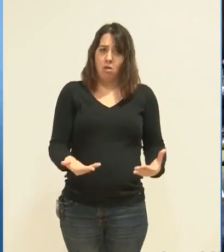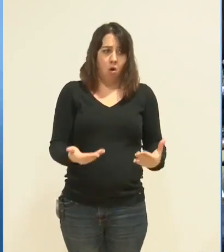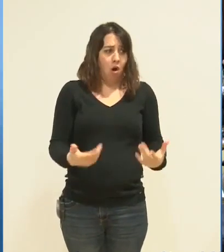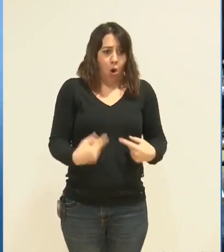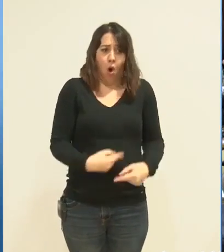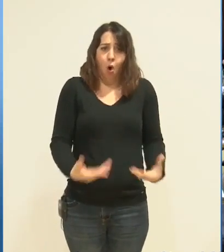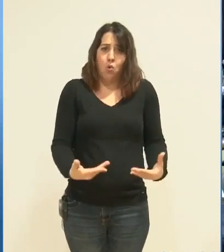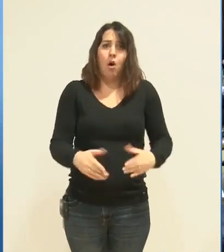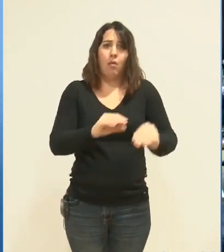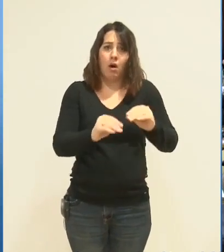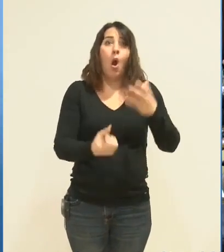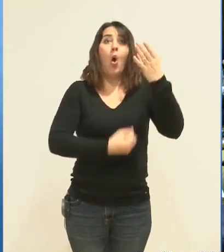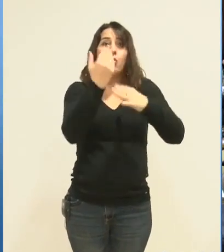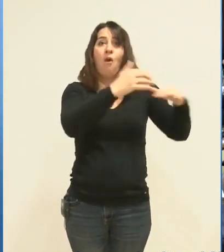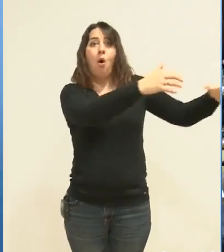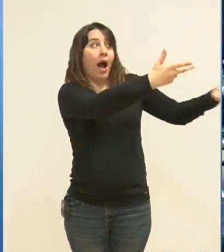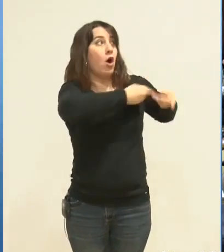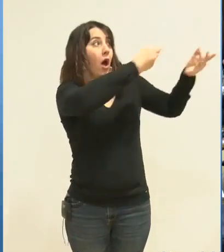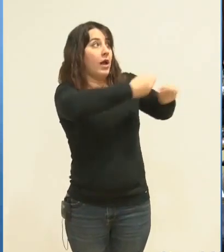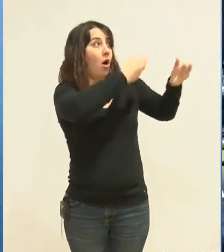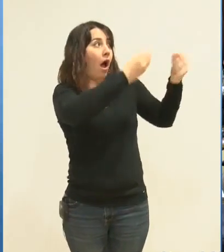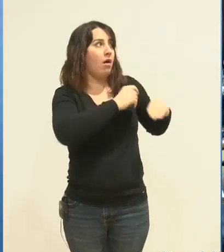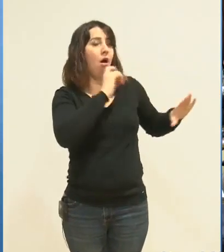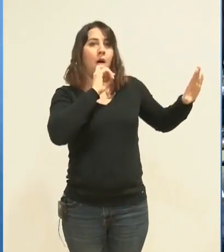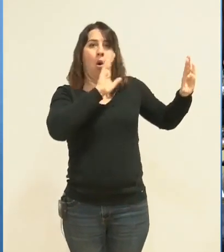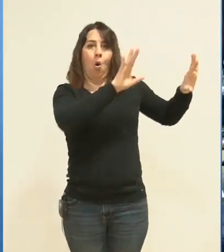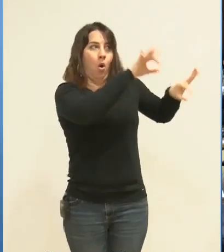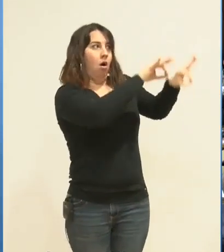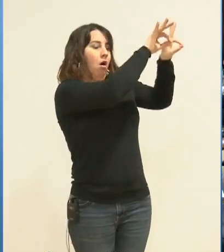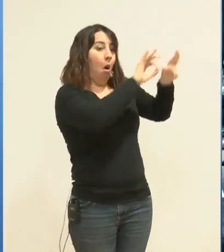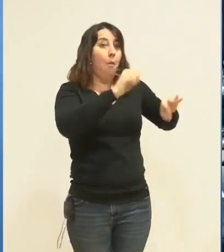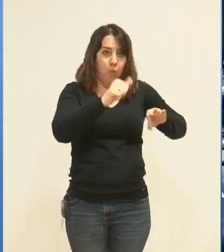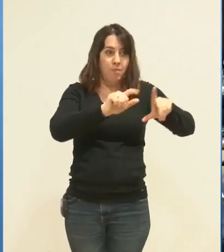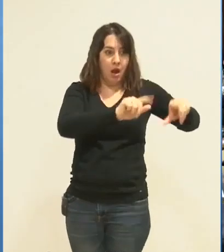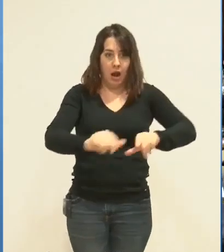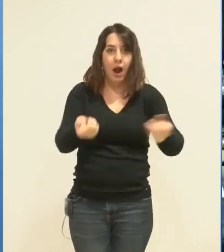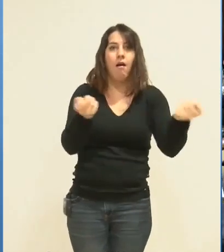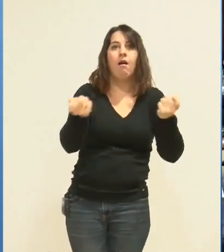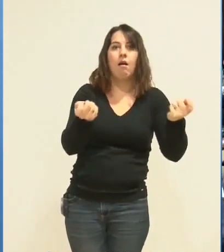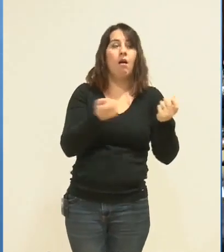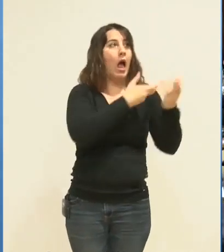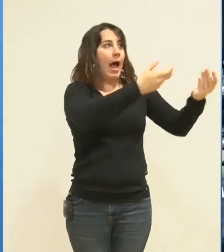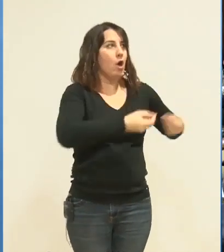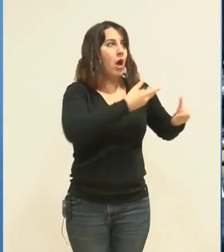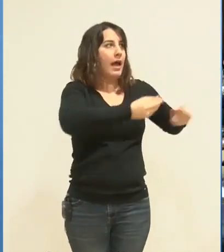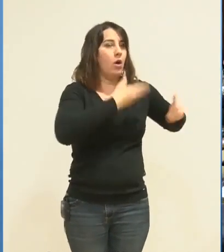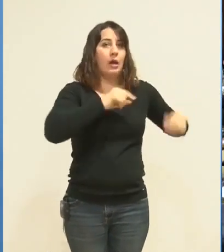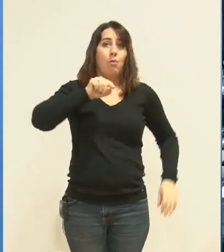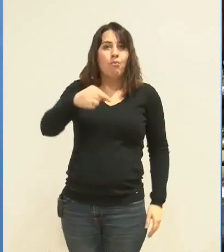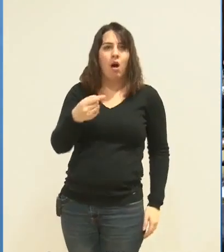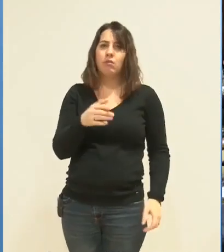territoires avant de s'engager à un accueillir davantage. Accueillir pour accueillir n'est pas la solution.